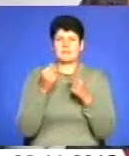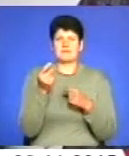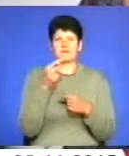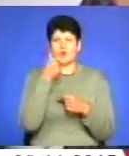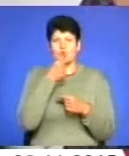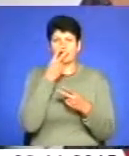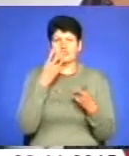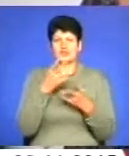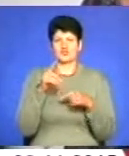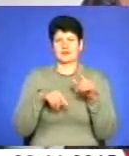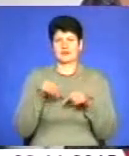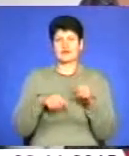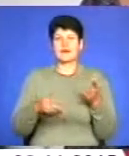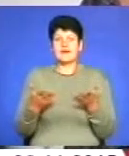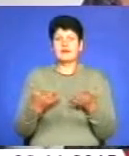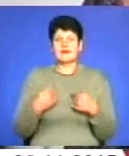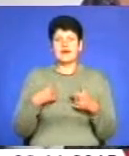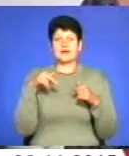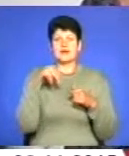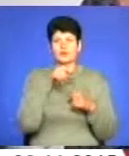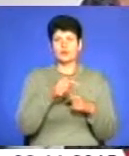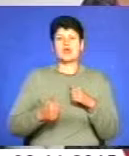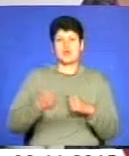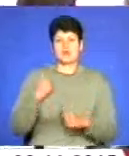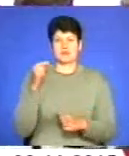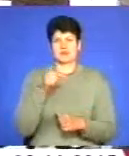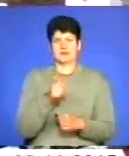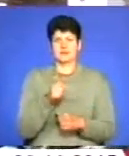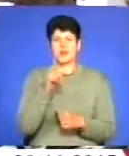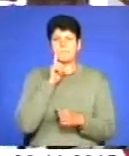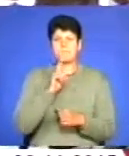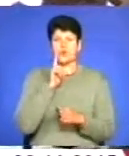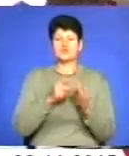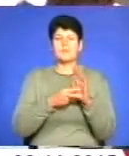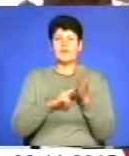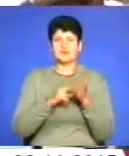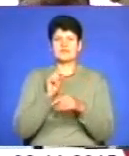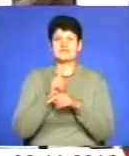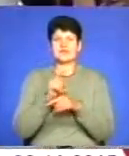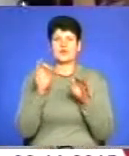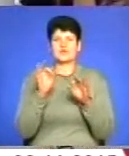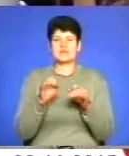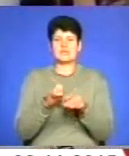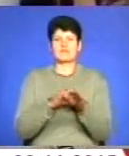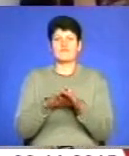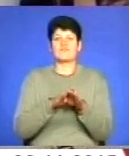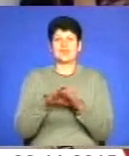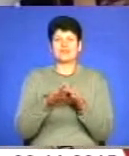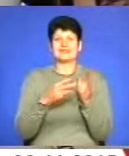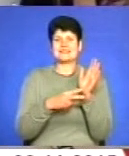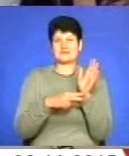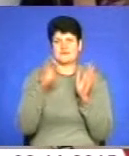рідних, але тим не менше я туди йду і я гордий тим. Поки що планове завдання на осінній призов виконане на